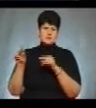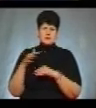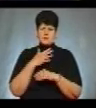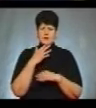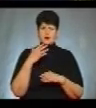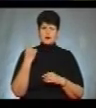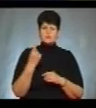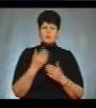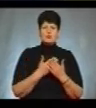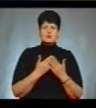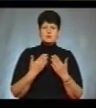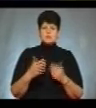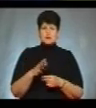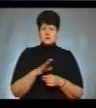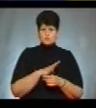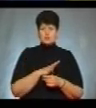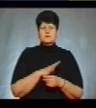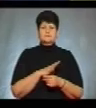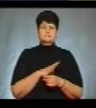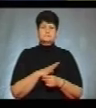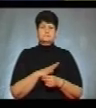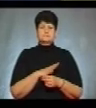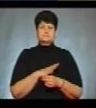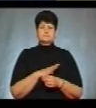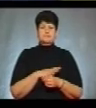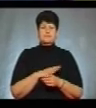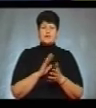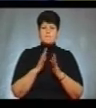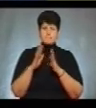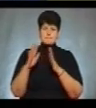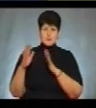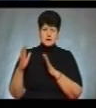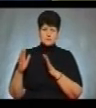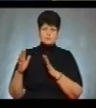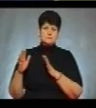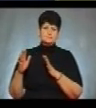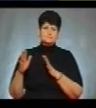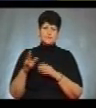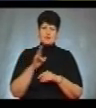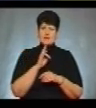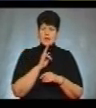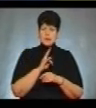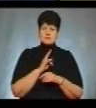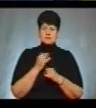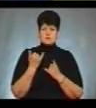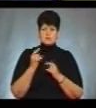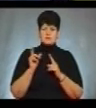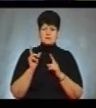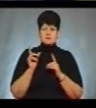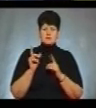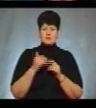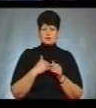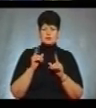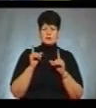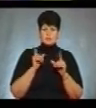області, в музеях були, в парку, в Кременці. От ми зараз збираємося їхати,